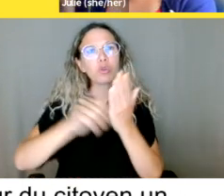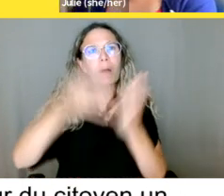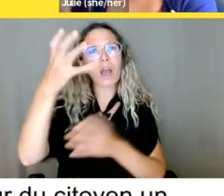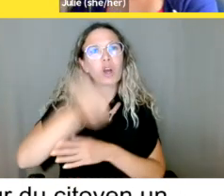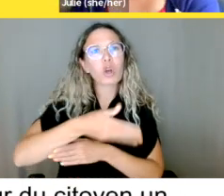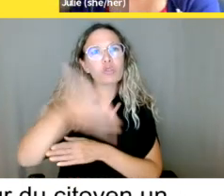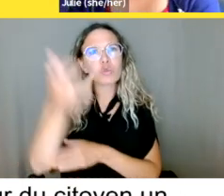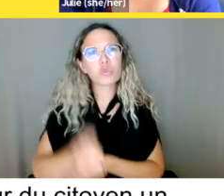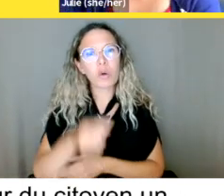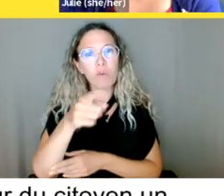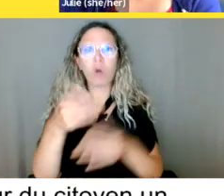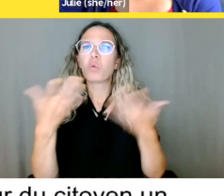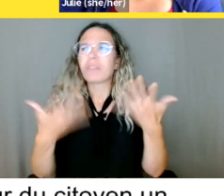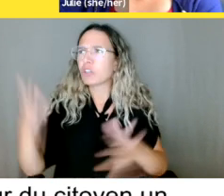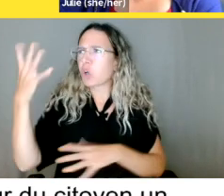diapositives,